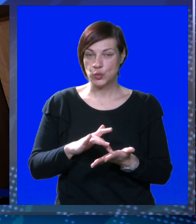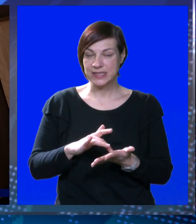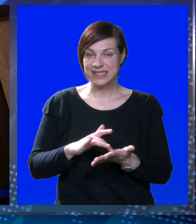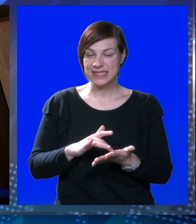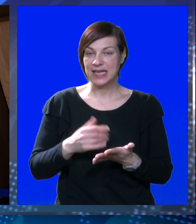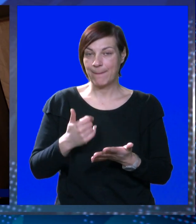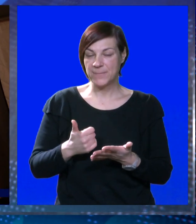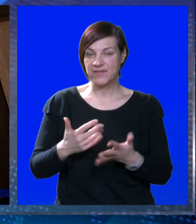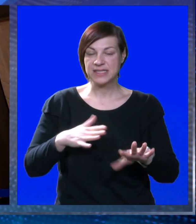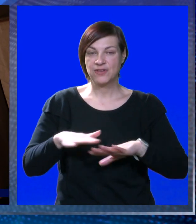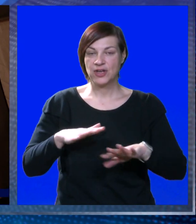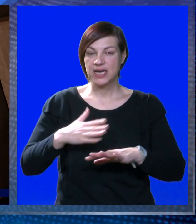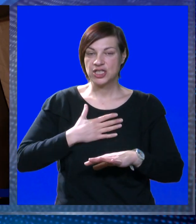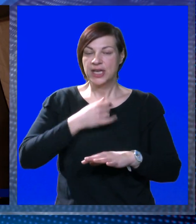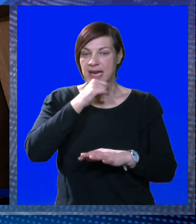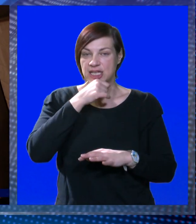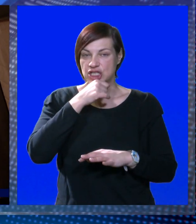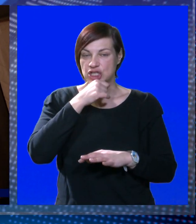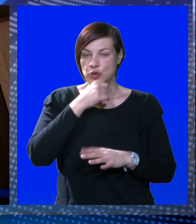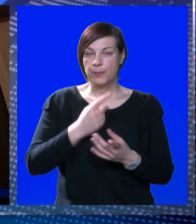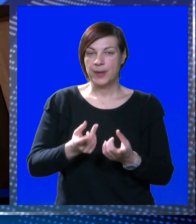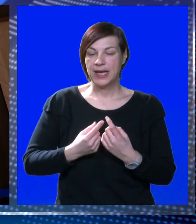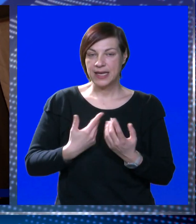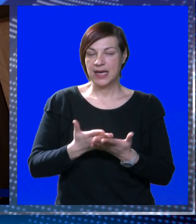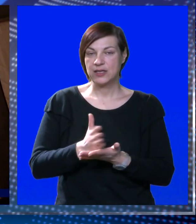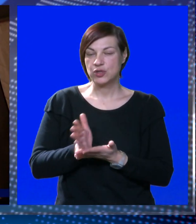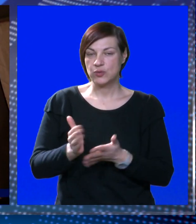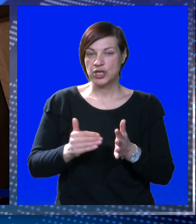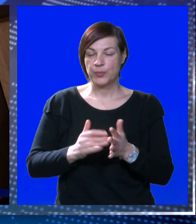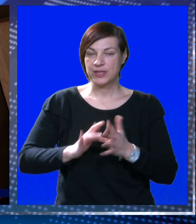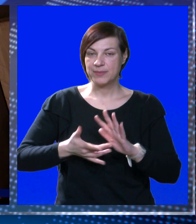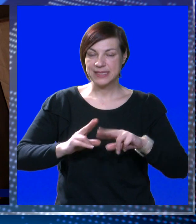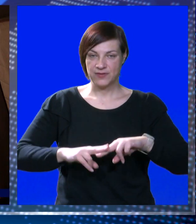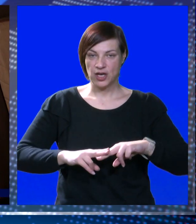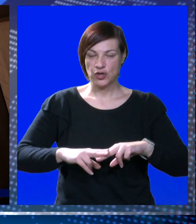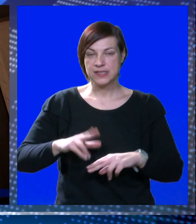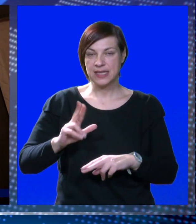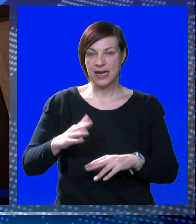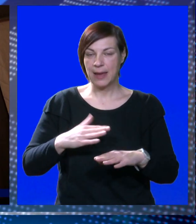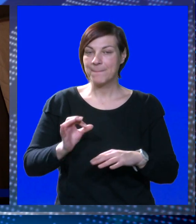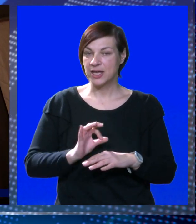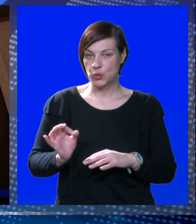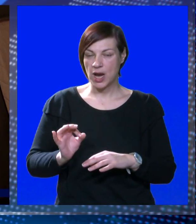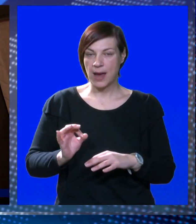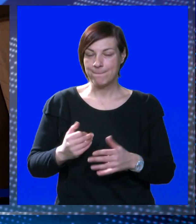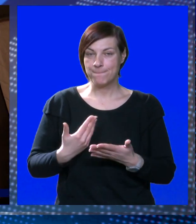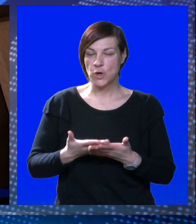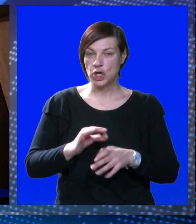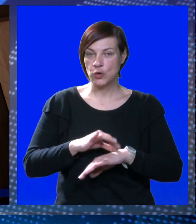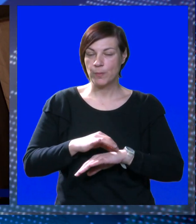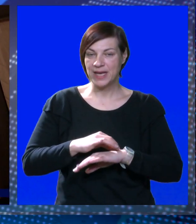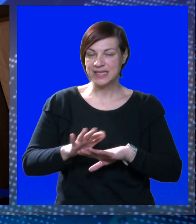cilju da prvenstveno građani naše Županije, ali onda u slučaju potrebe i svi ostali, imaju najbolju